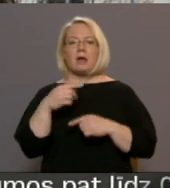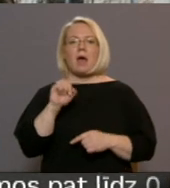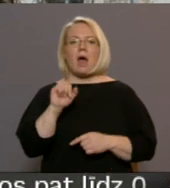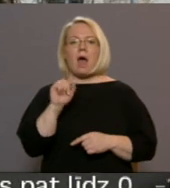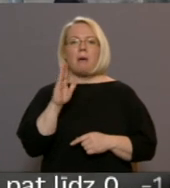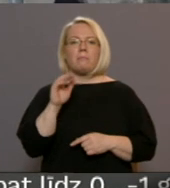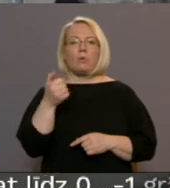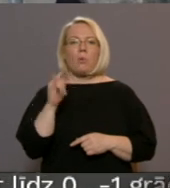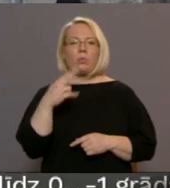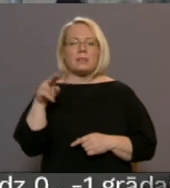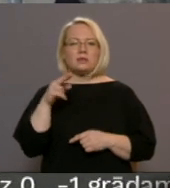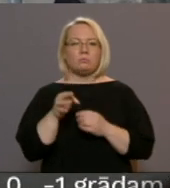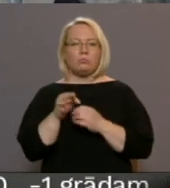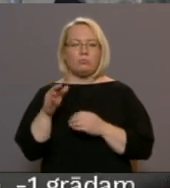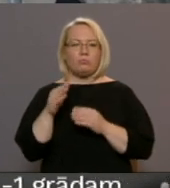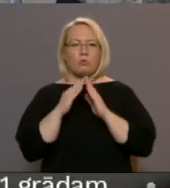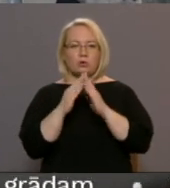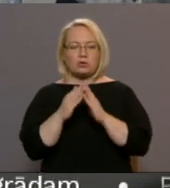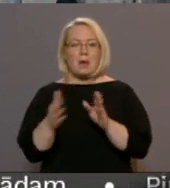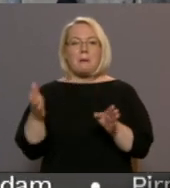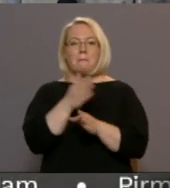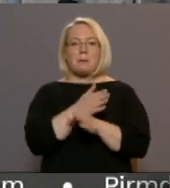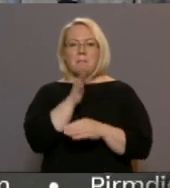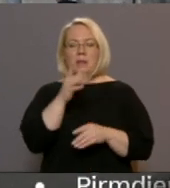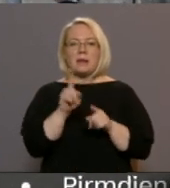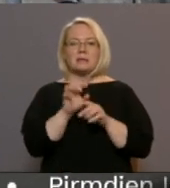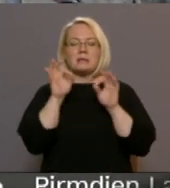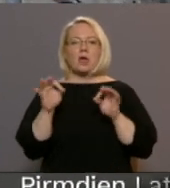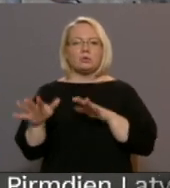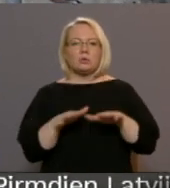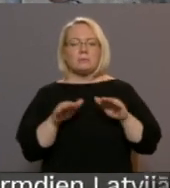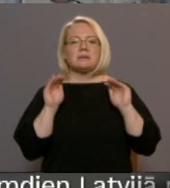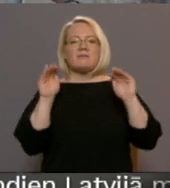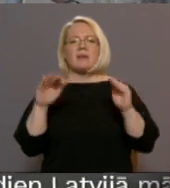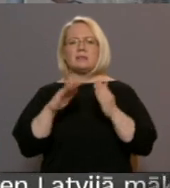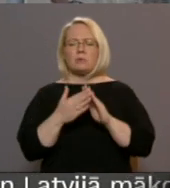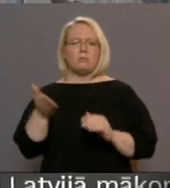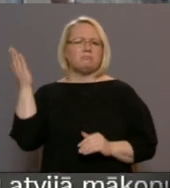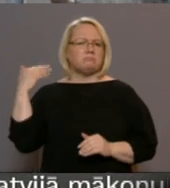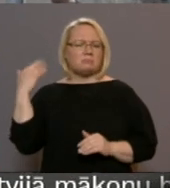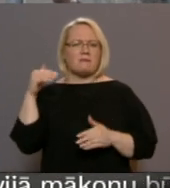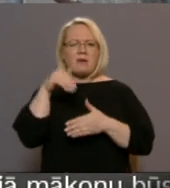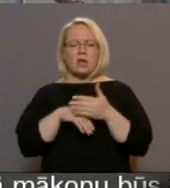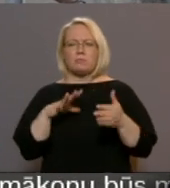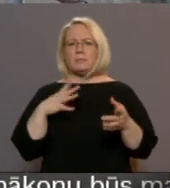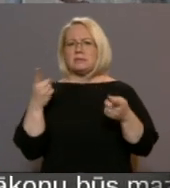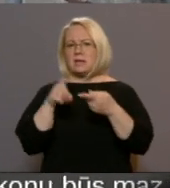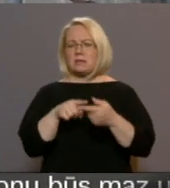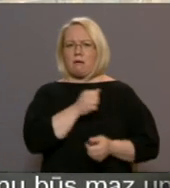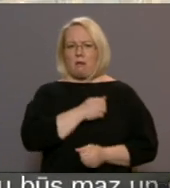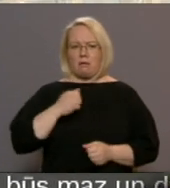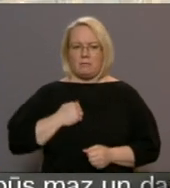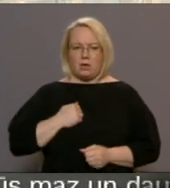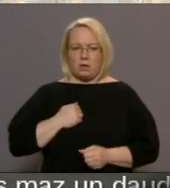muiža. Pirms trīs gadiem rosības sākās arī svētas pilī, kuras vēsturi visos laikos bijusi sēstīta armiju.